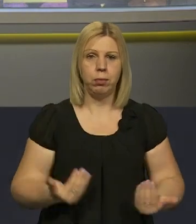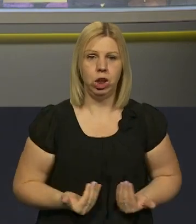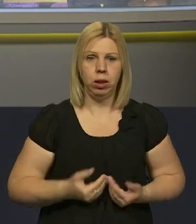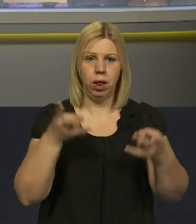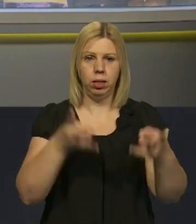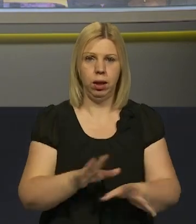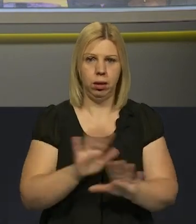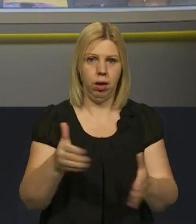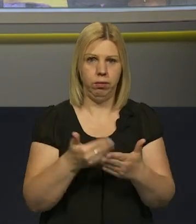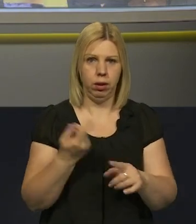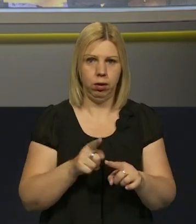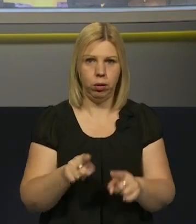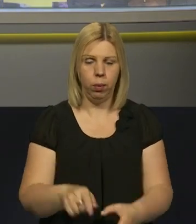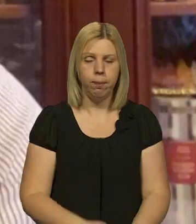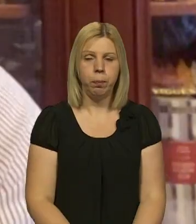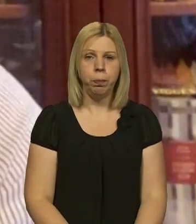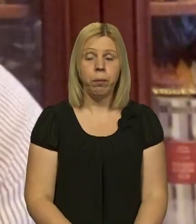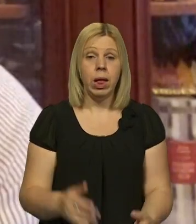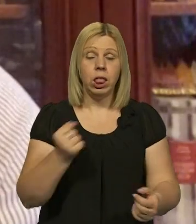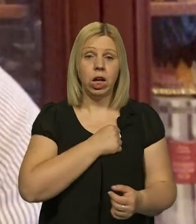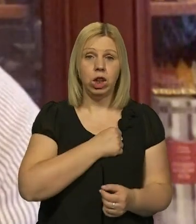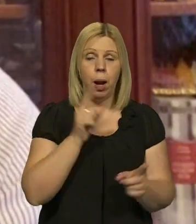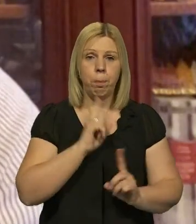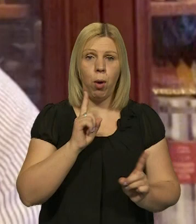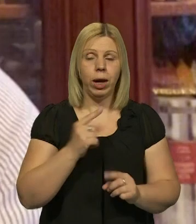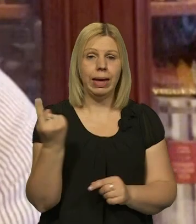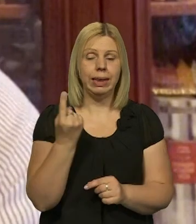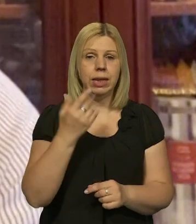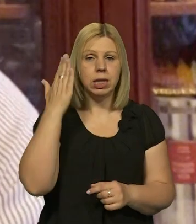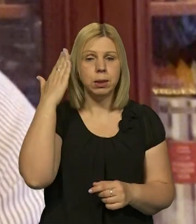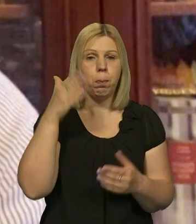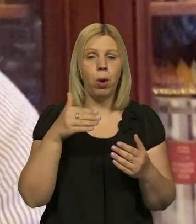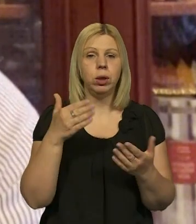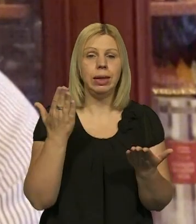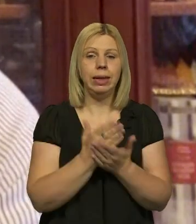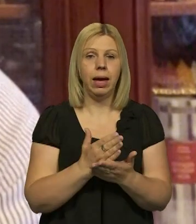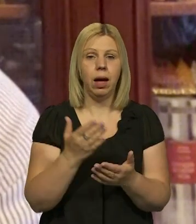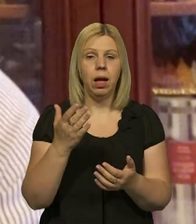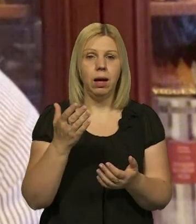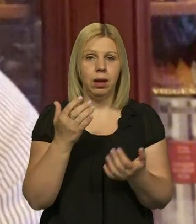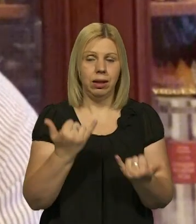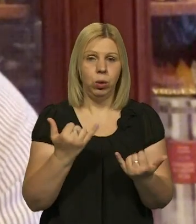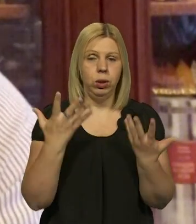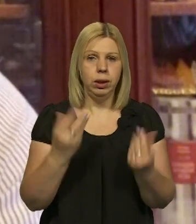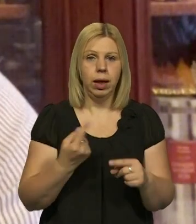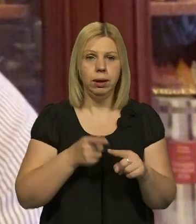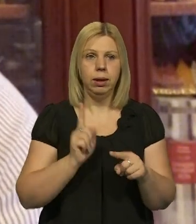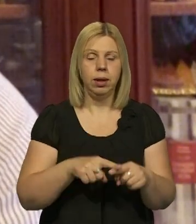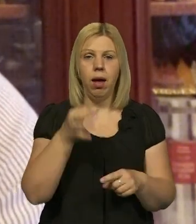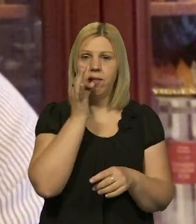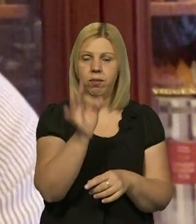страждали від цього? Ну, на жаль, поки що єдиний спосіб, який існує на сьогоднішній день, це